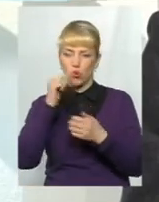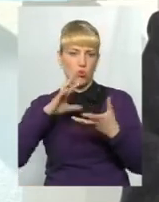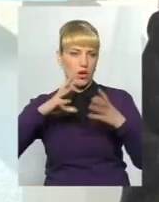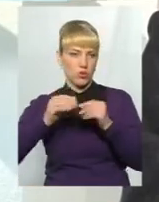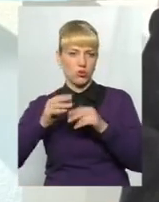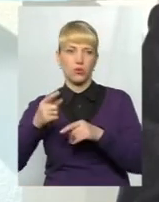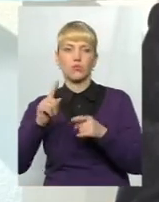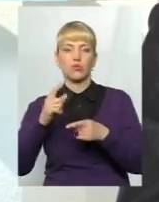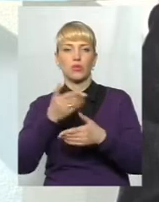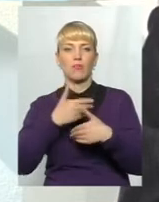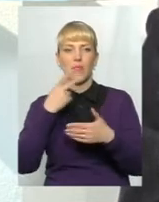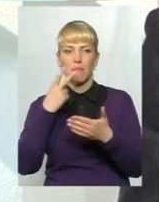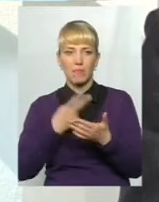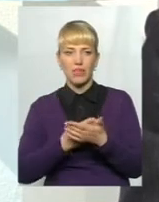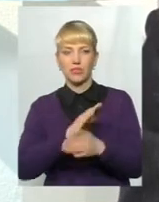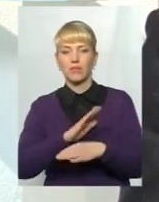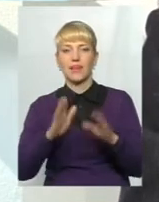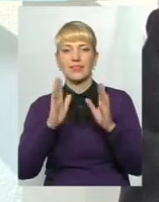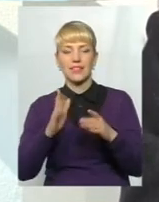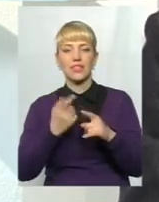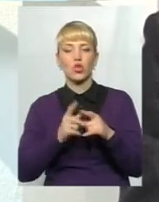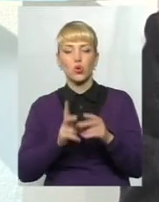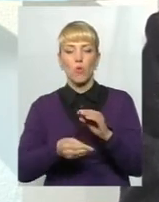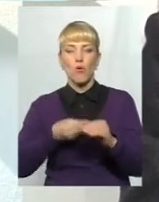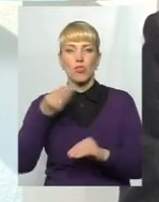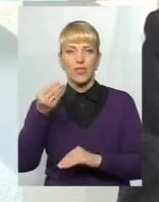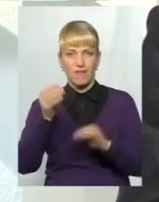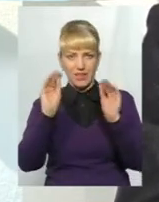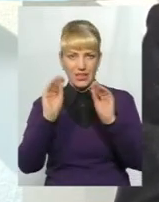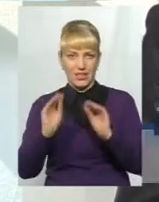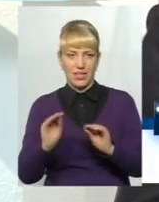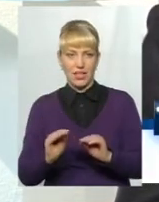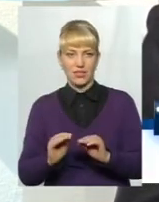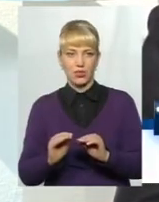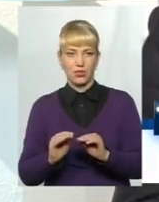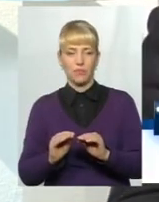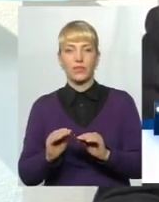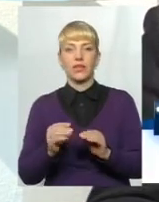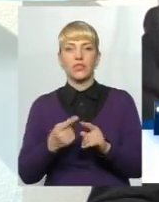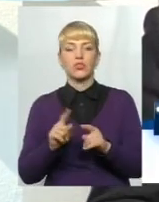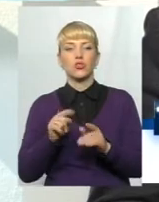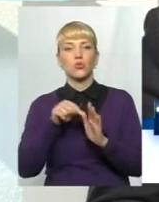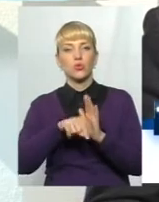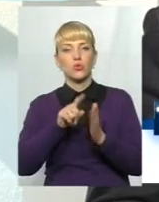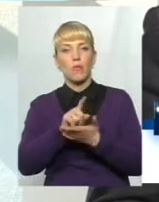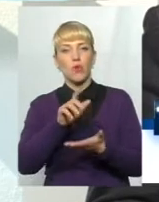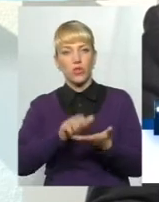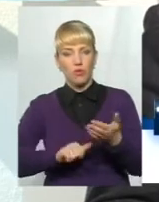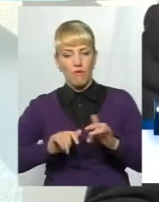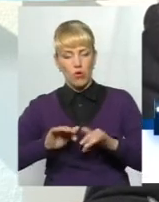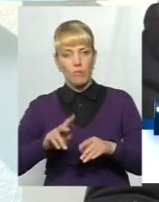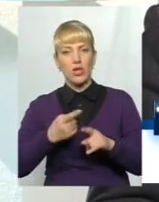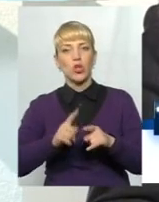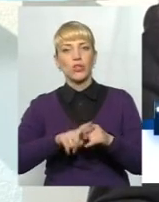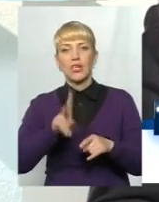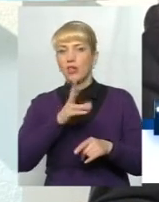ми бачимо навіть не тільки тих, хто подав декларації, ну, якраз то, що стосується податкової кампанії, а й